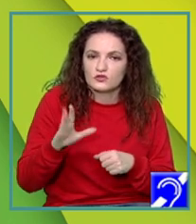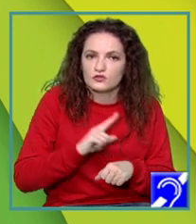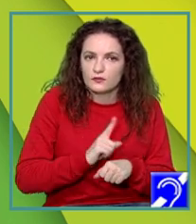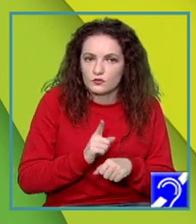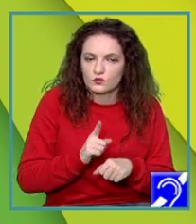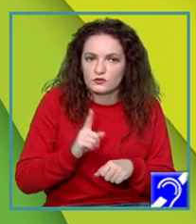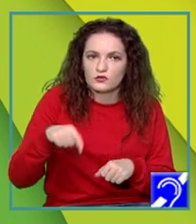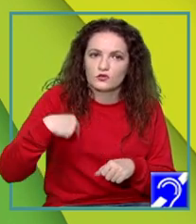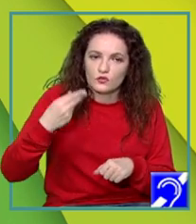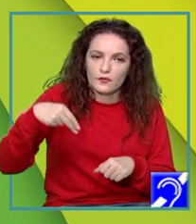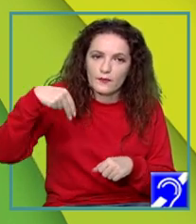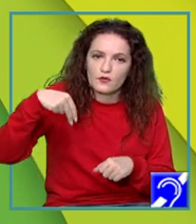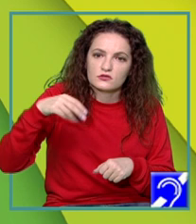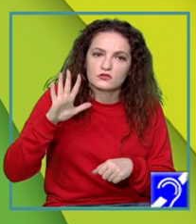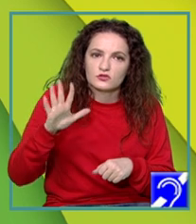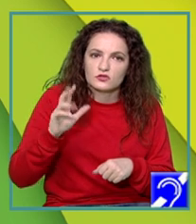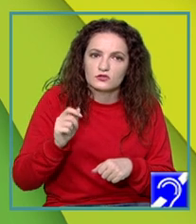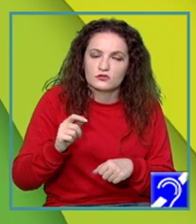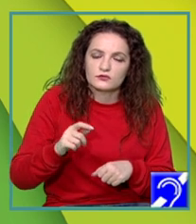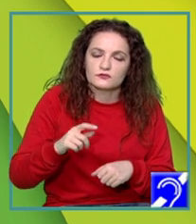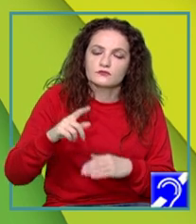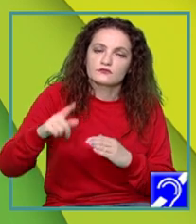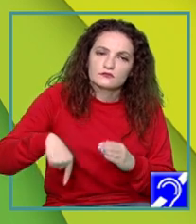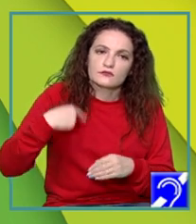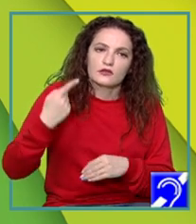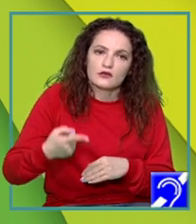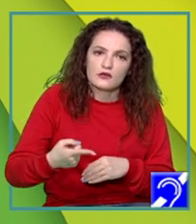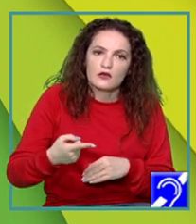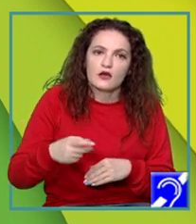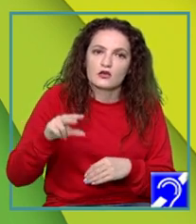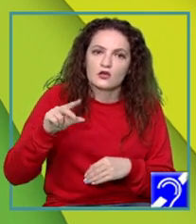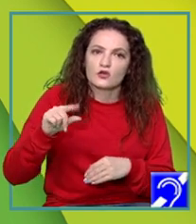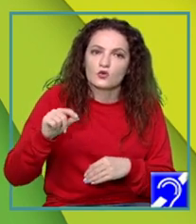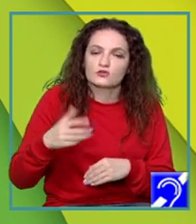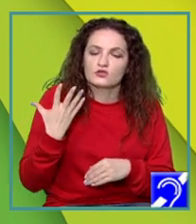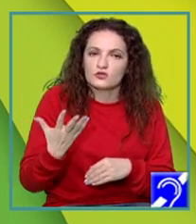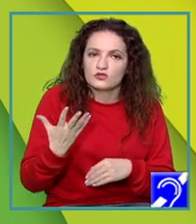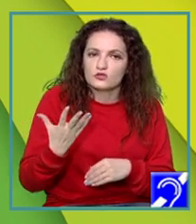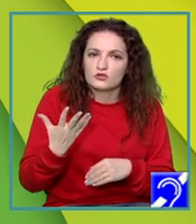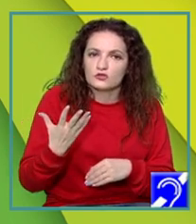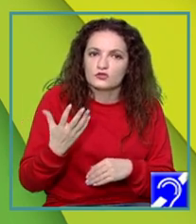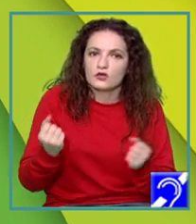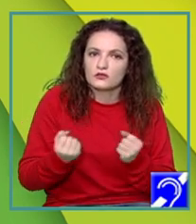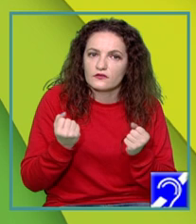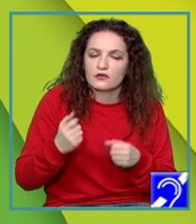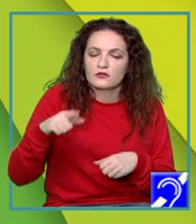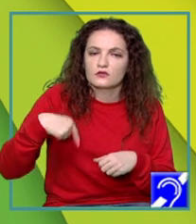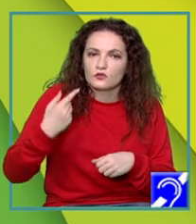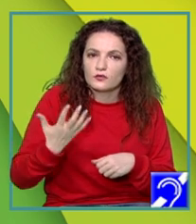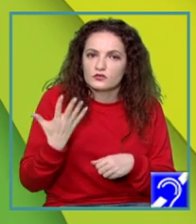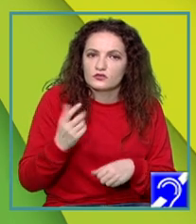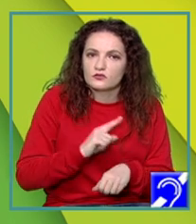alte activități și mă concentrez pe o altă sarcină timp de 25 de minute. Din nou iau pauză 5 minute.